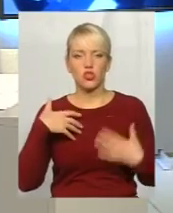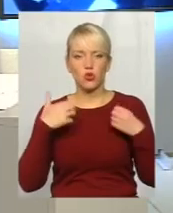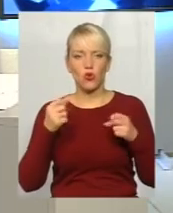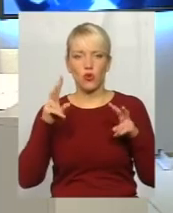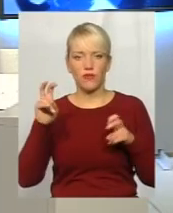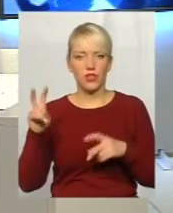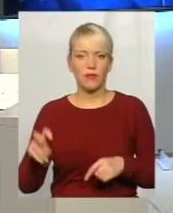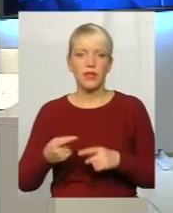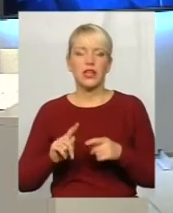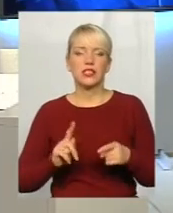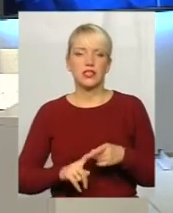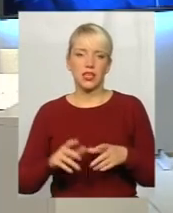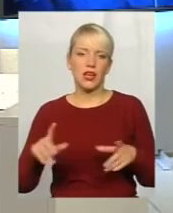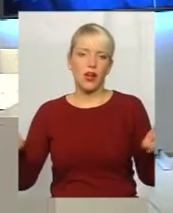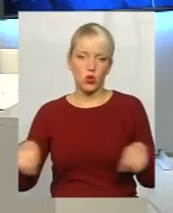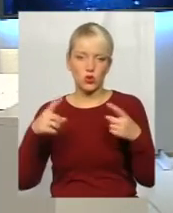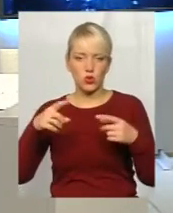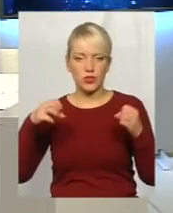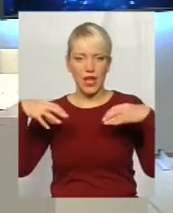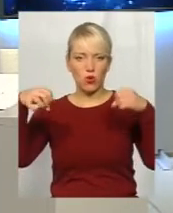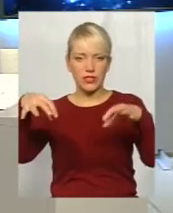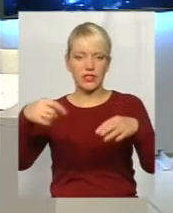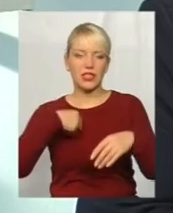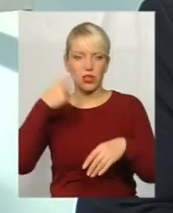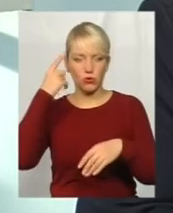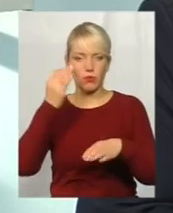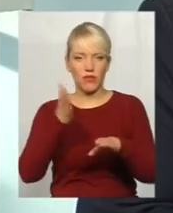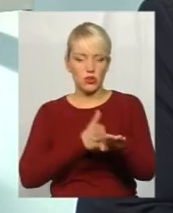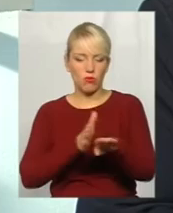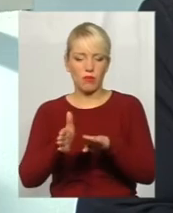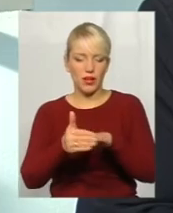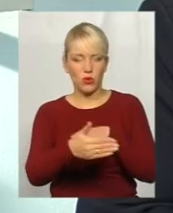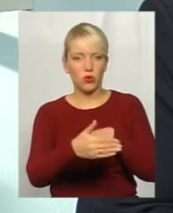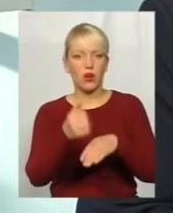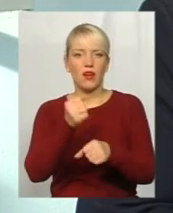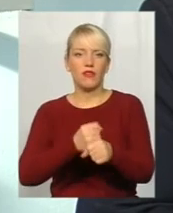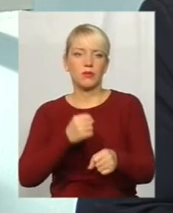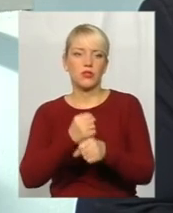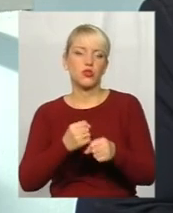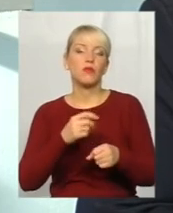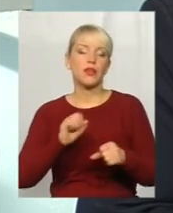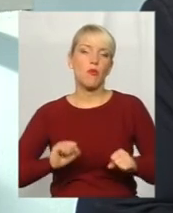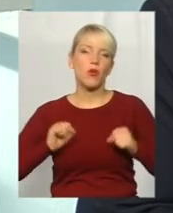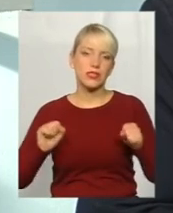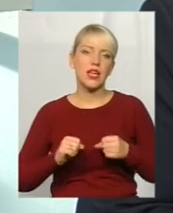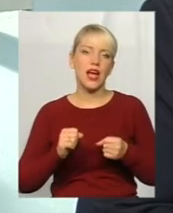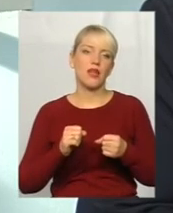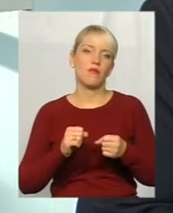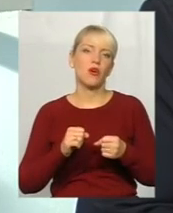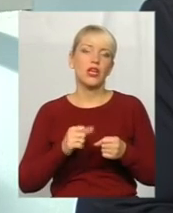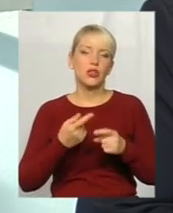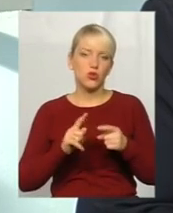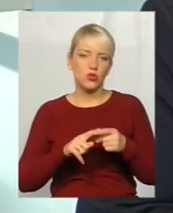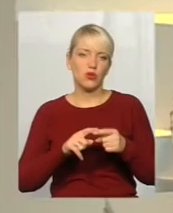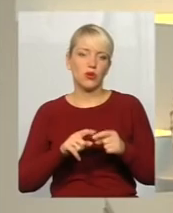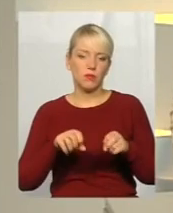освітлення. Я думаю, що і по вашому переулку ми відпрацюємо, постараємося усунути цю скаргу, яка